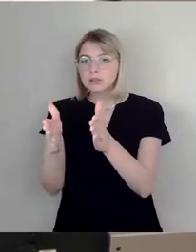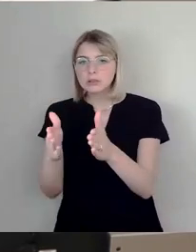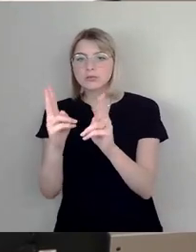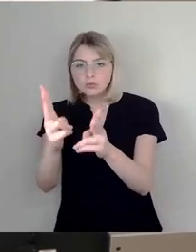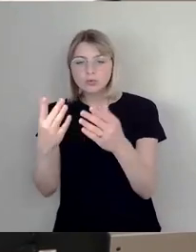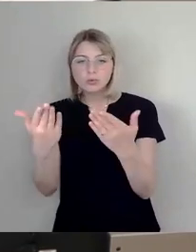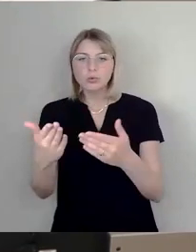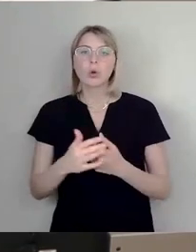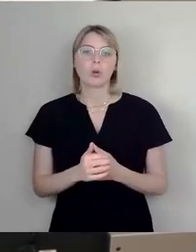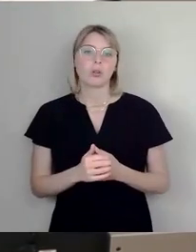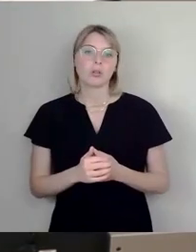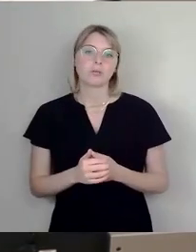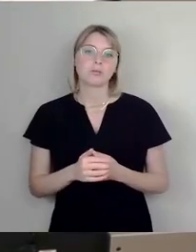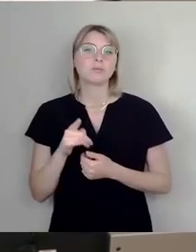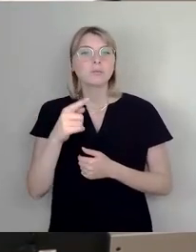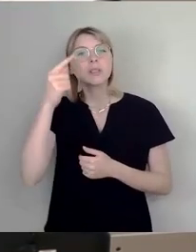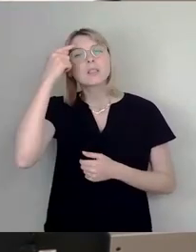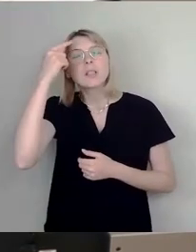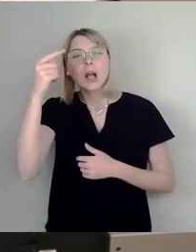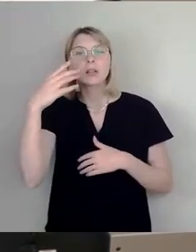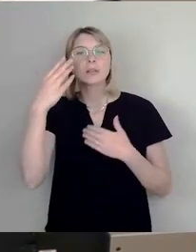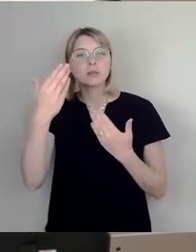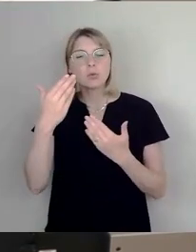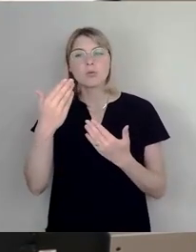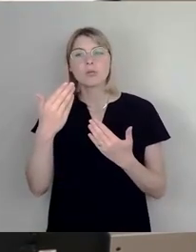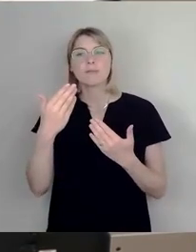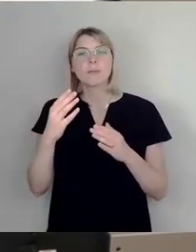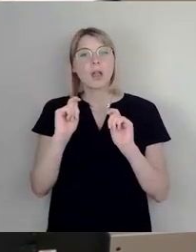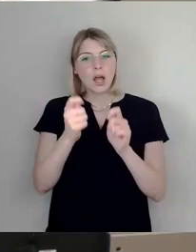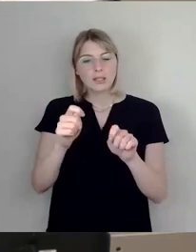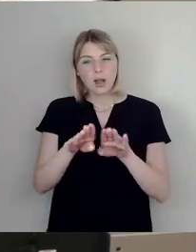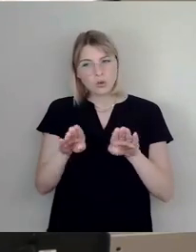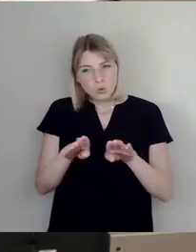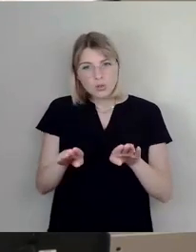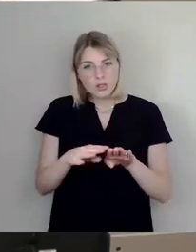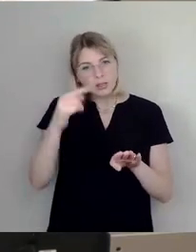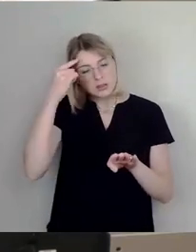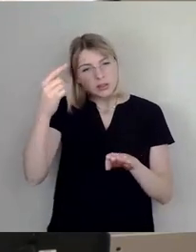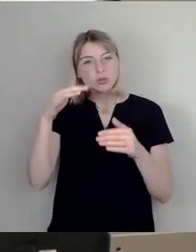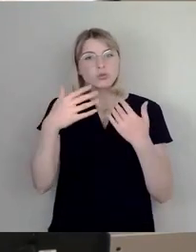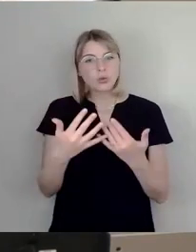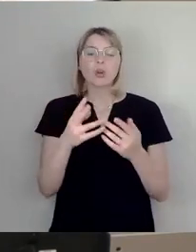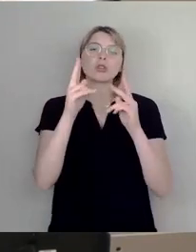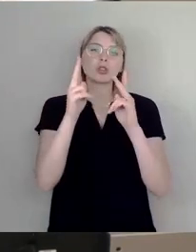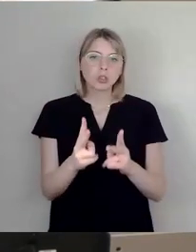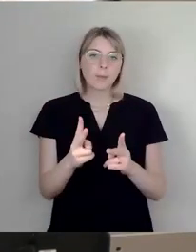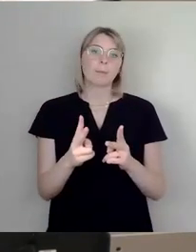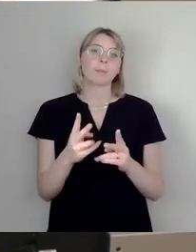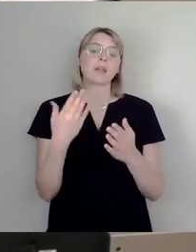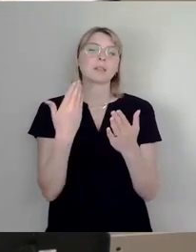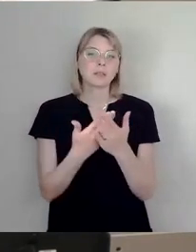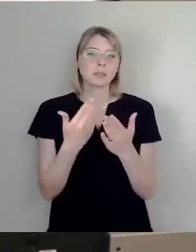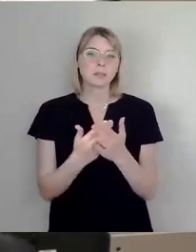Gedanke, der diesem Antrag zugrunde liegt, nicht nur nachvollziehbar, sondern richtig. Und deshalb werden wir ihn unterstützen.